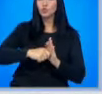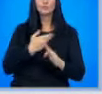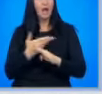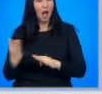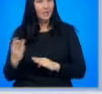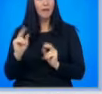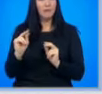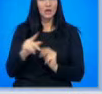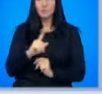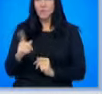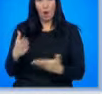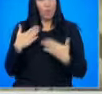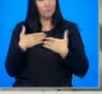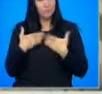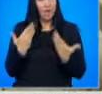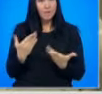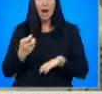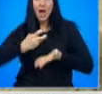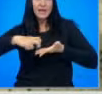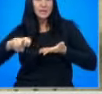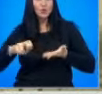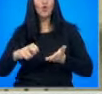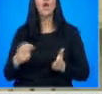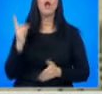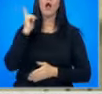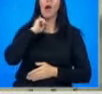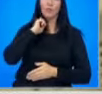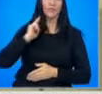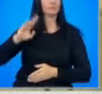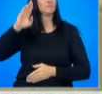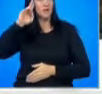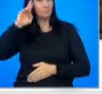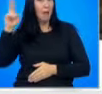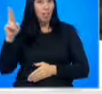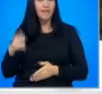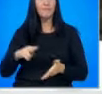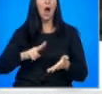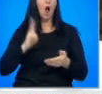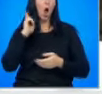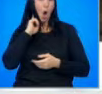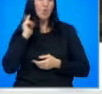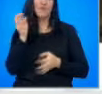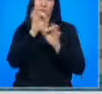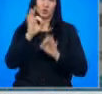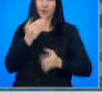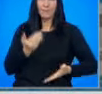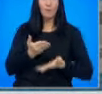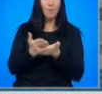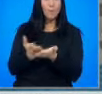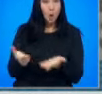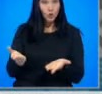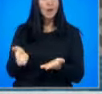нататък. Кажем, някой разполага с изходния код, с изпълнимия код. Това нищо няма да му помогне. Дори